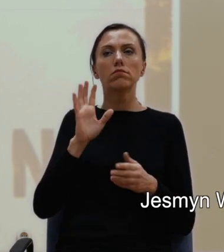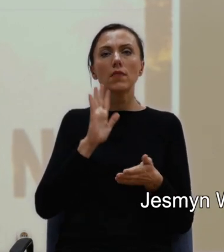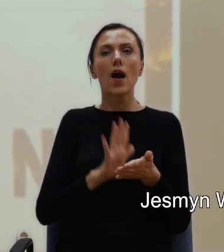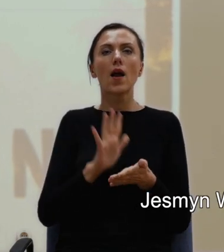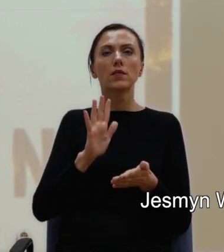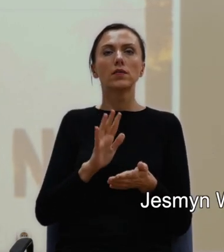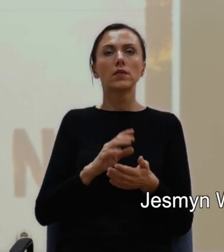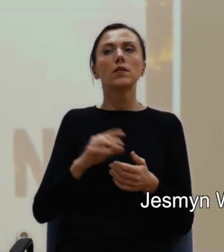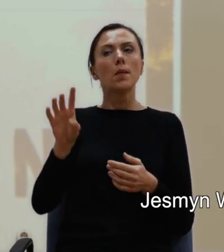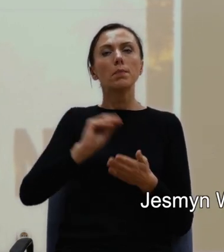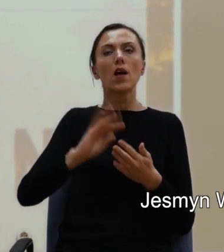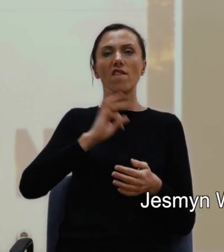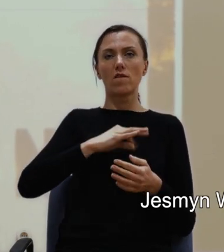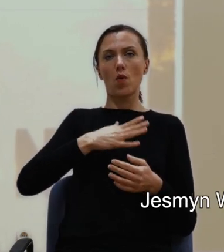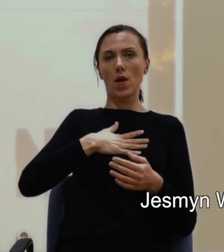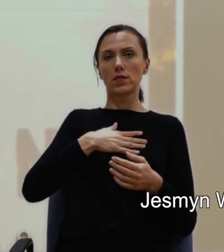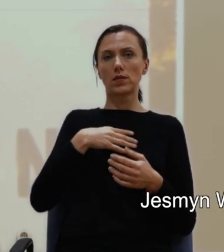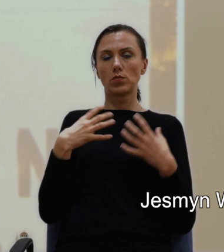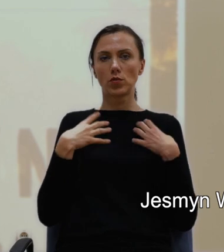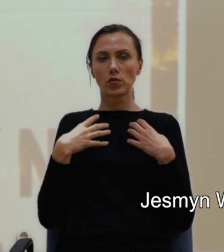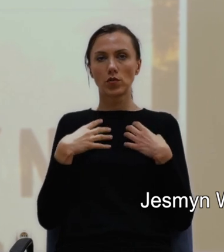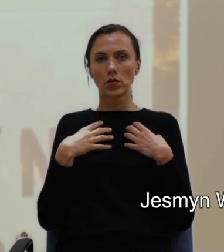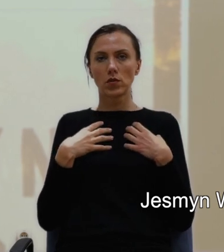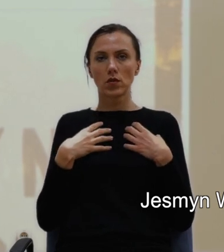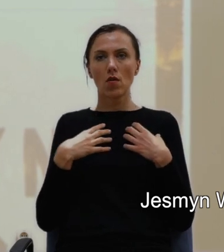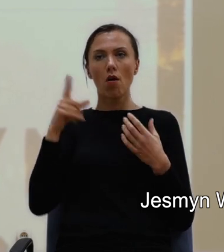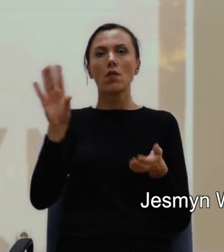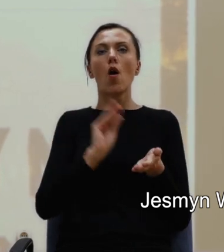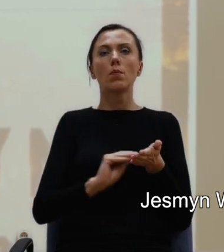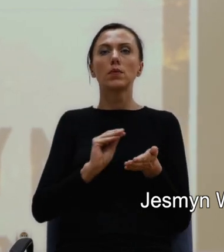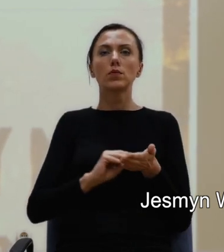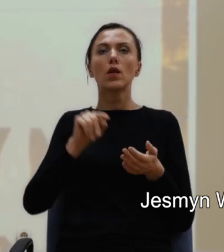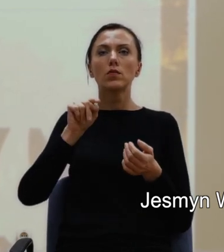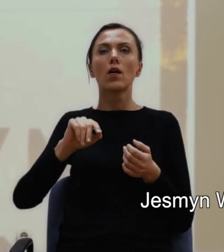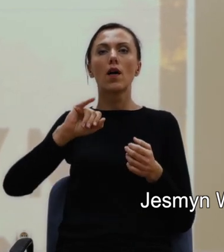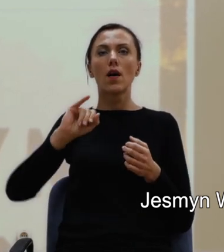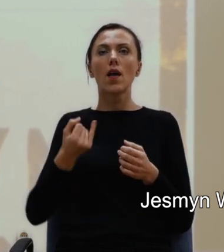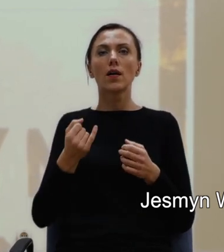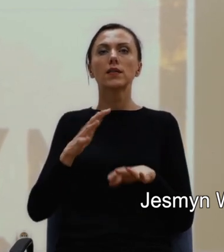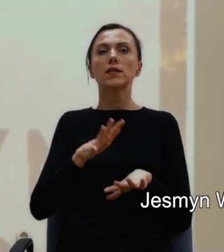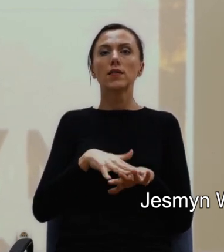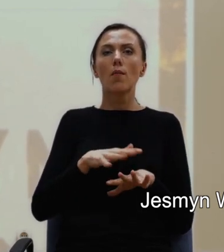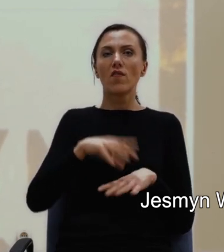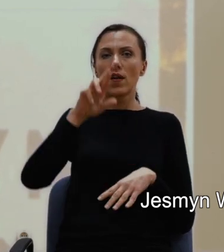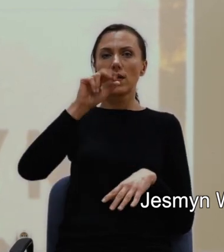Jasmine Ward opisuje to, jak systemowy rasizm i to, jak